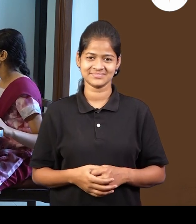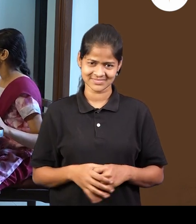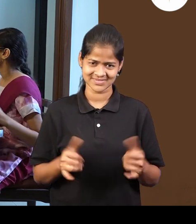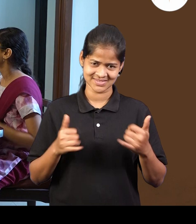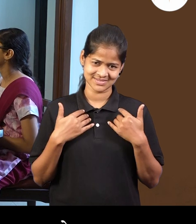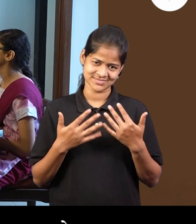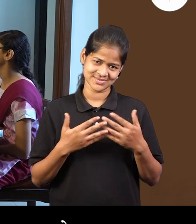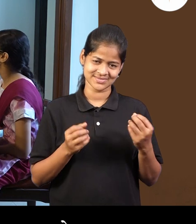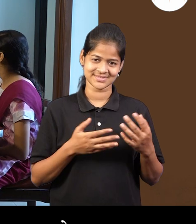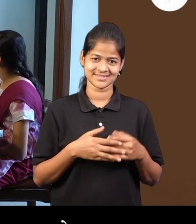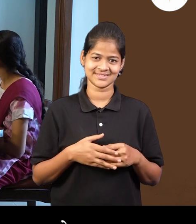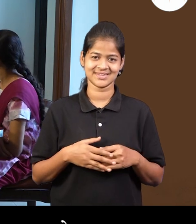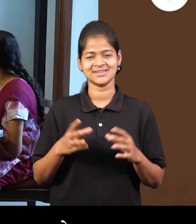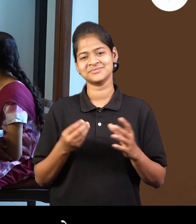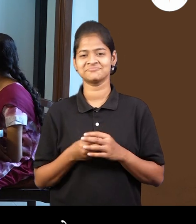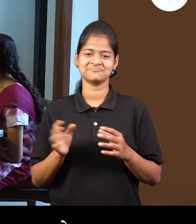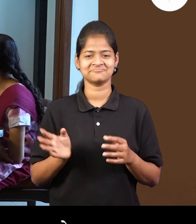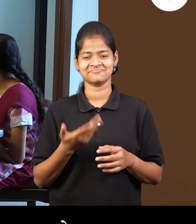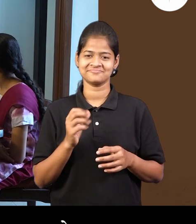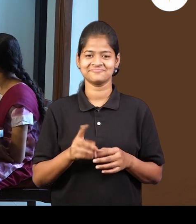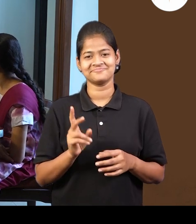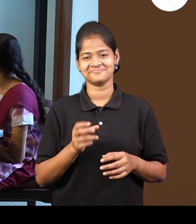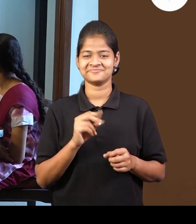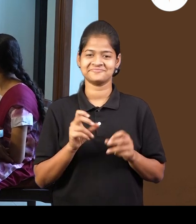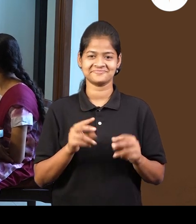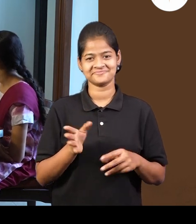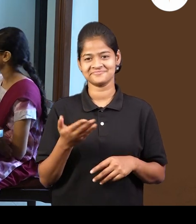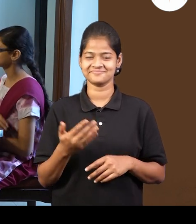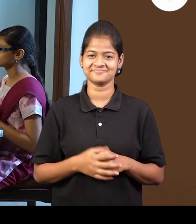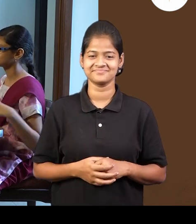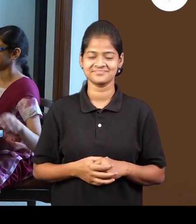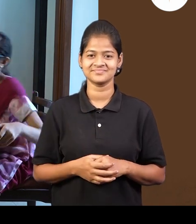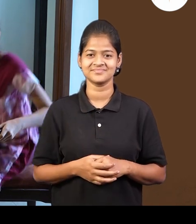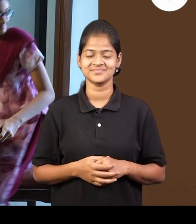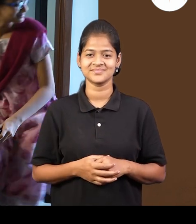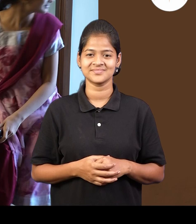बसा मा अरे असला कसला